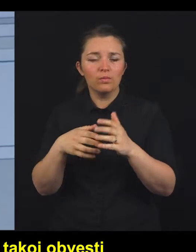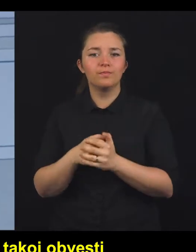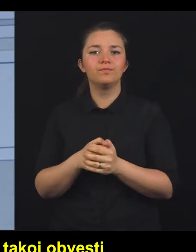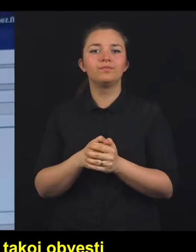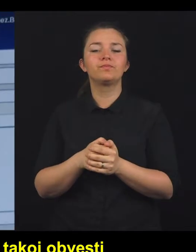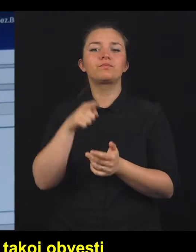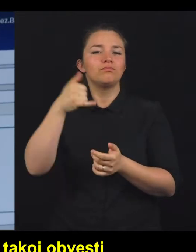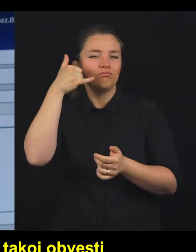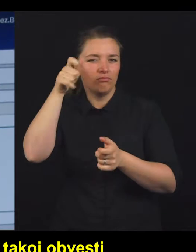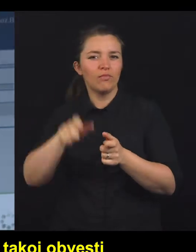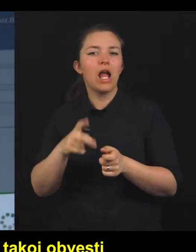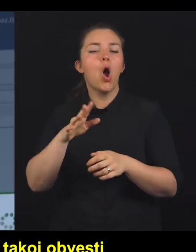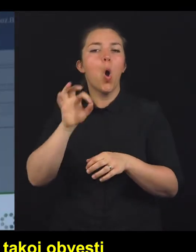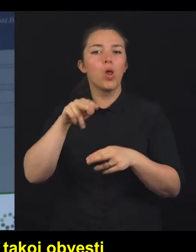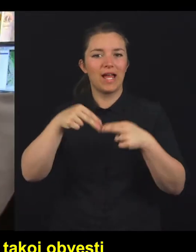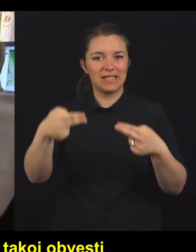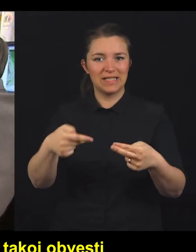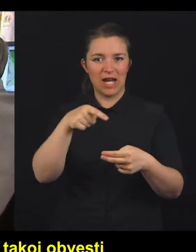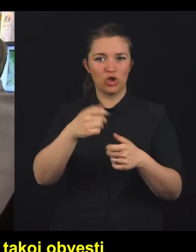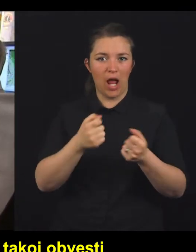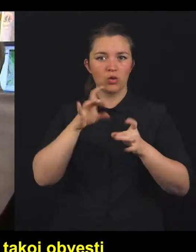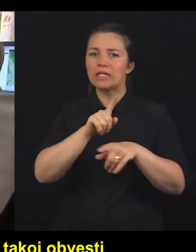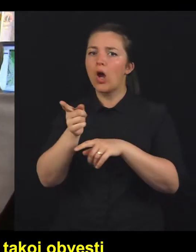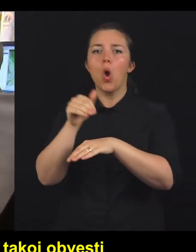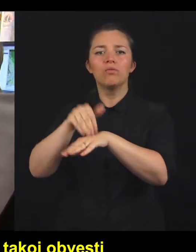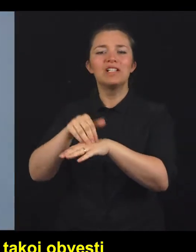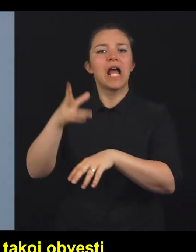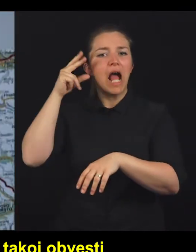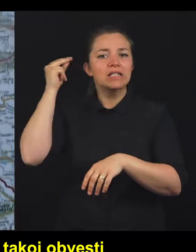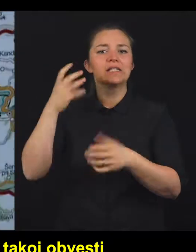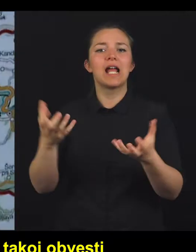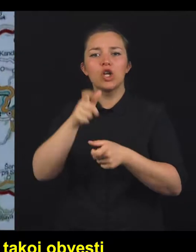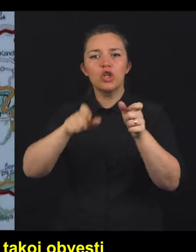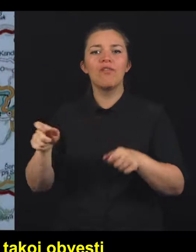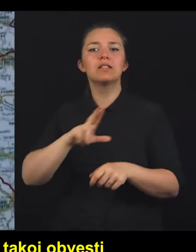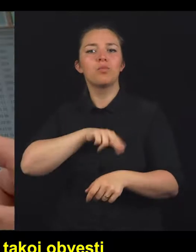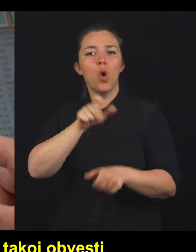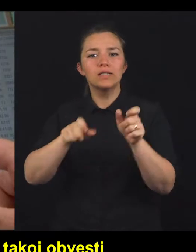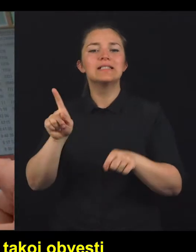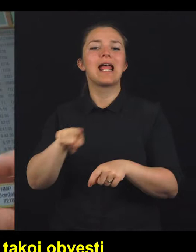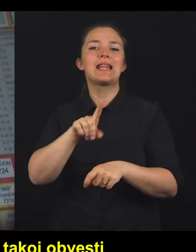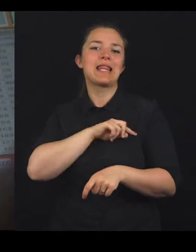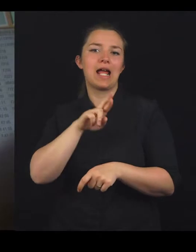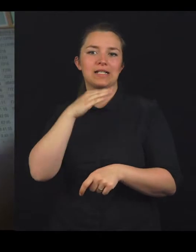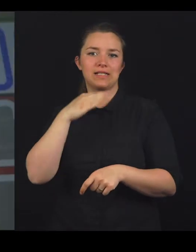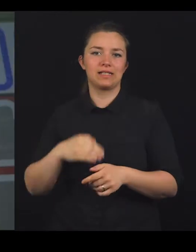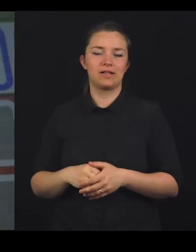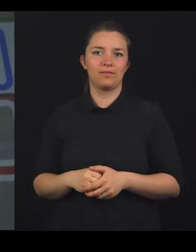Operater o nesreči na avtocesti tako je obvesti gasilce, preševalce, policiste in DARS.